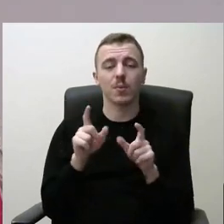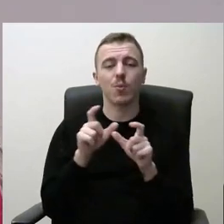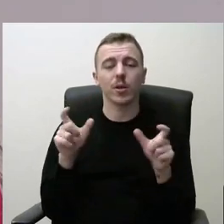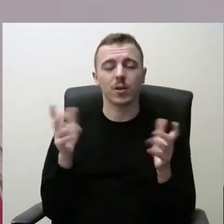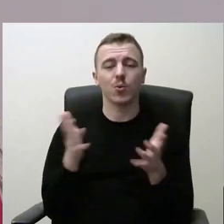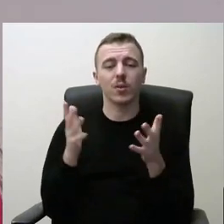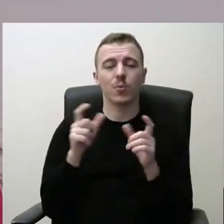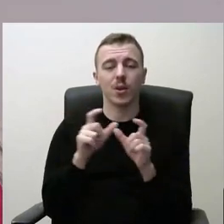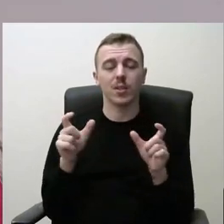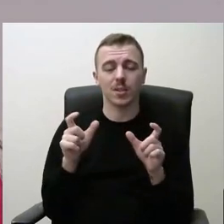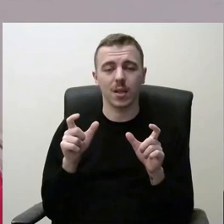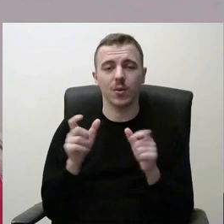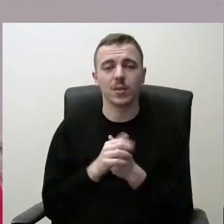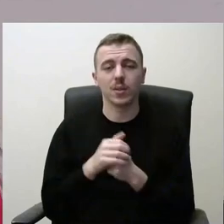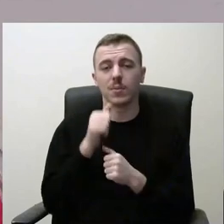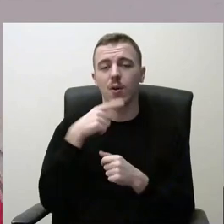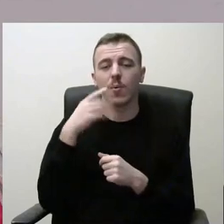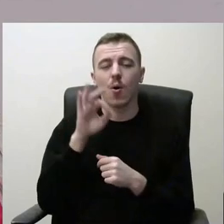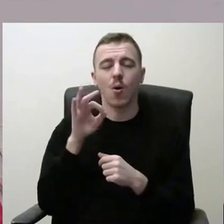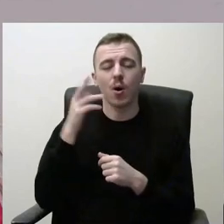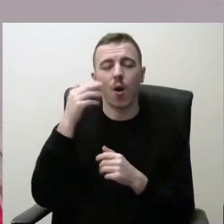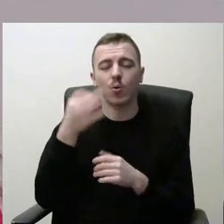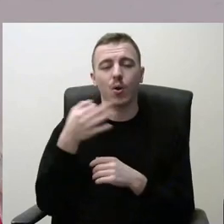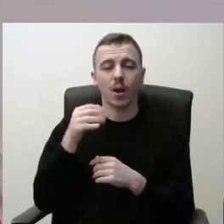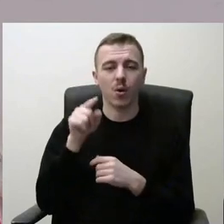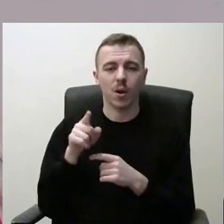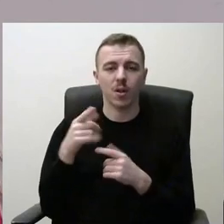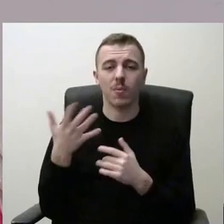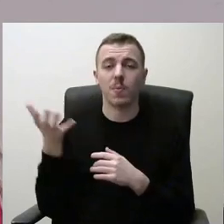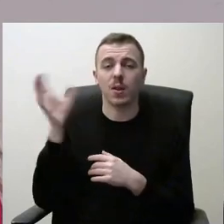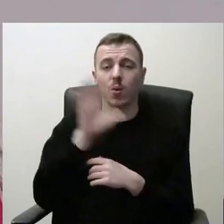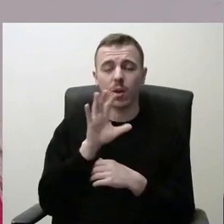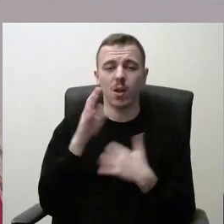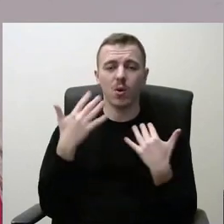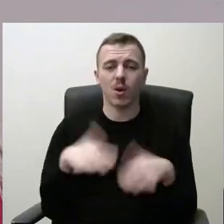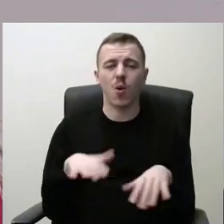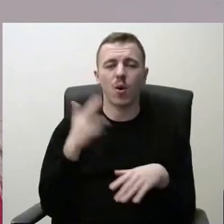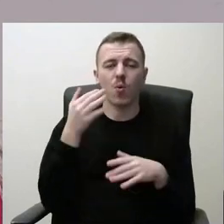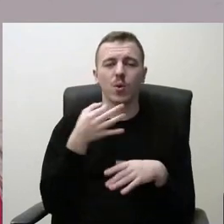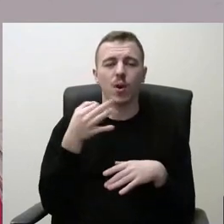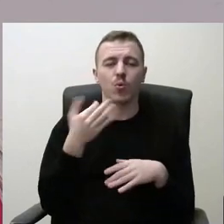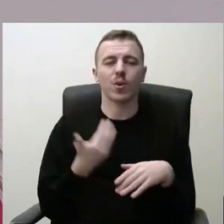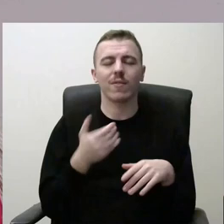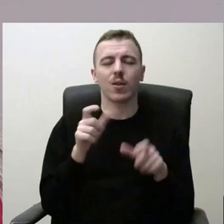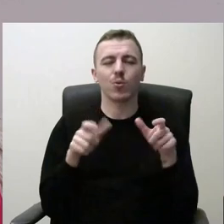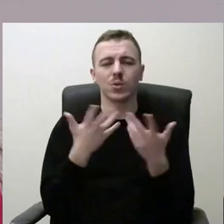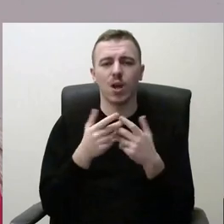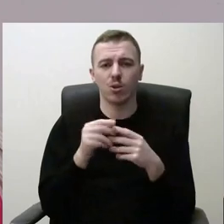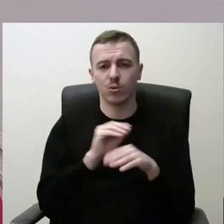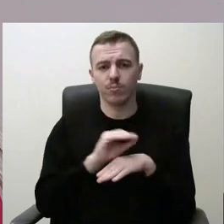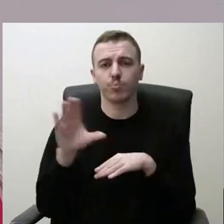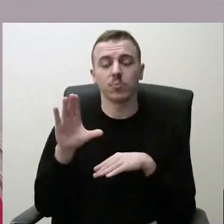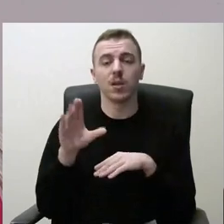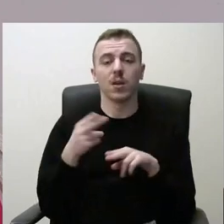įsteigos. Nes jeigu kalbėt, kad ar Kauno rajone padaugėjo gerokį ženkliai, padaugėjo Kauno rajono gyventojų skaičius ir daugiausiai